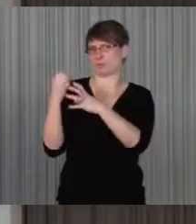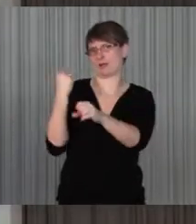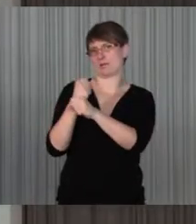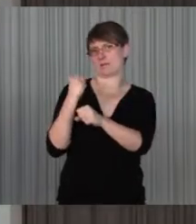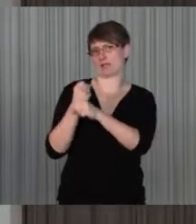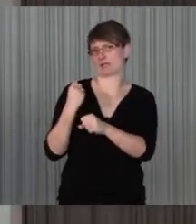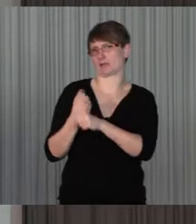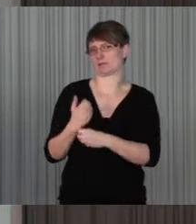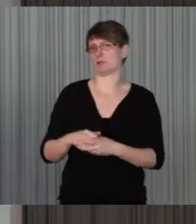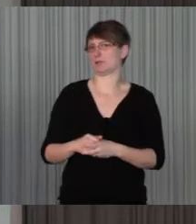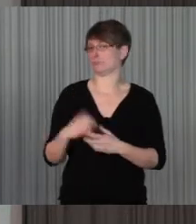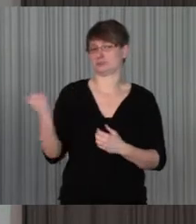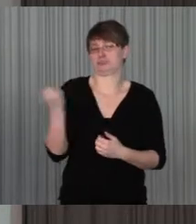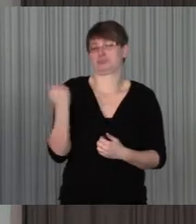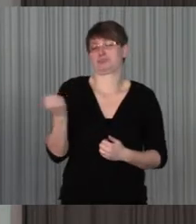wirklich